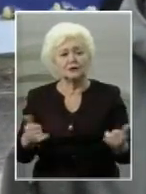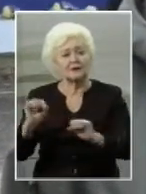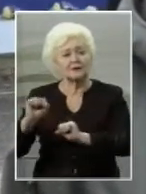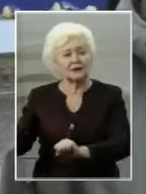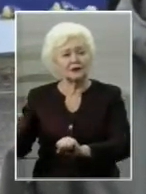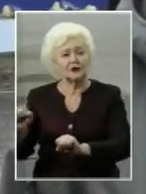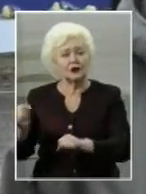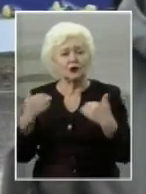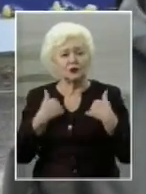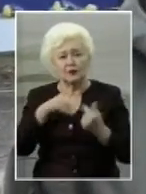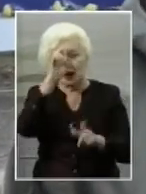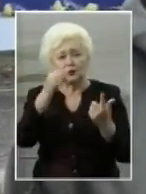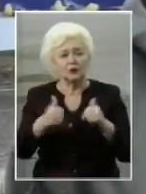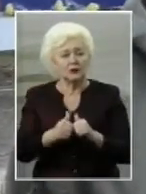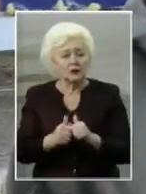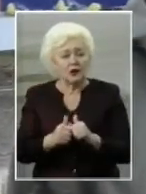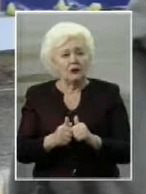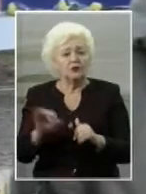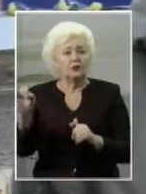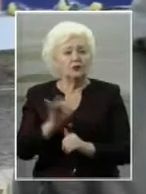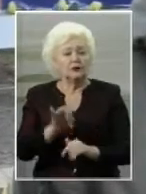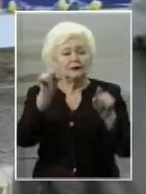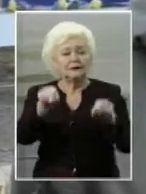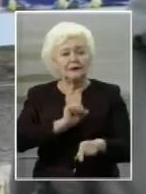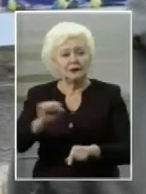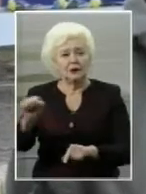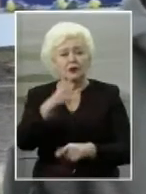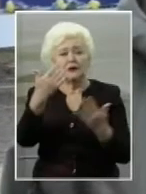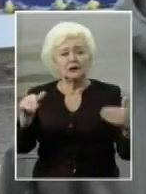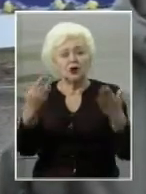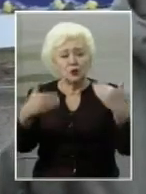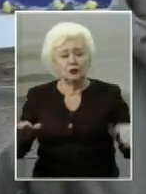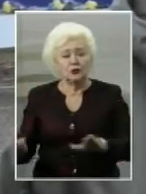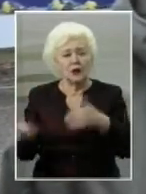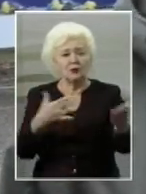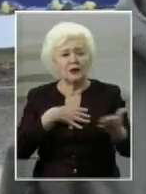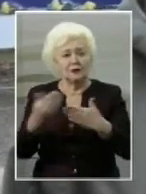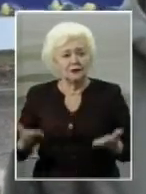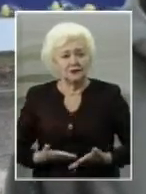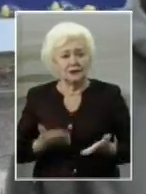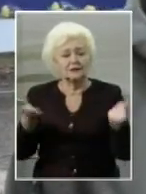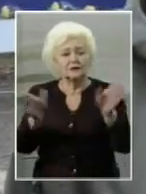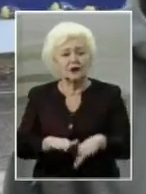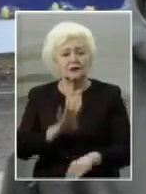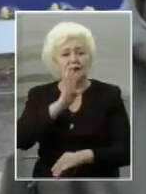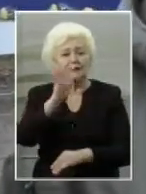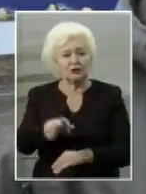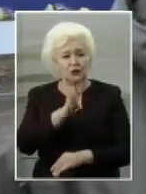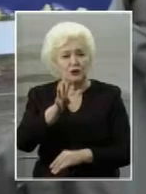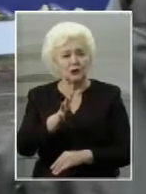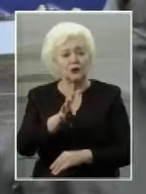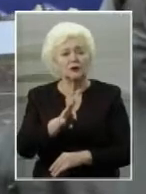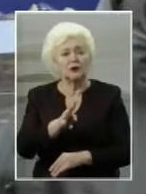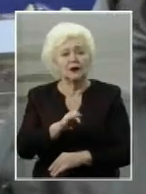захищають нашу державу і тих героїв, які вже поклали життя за останні 4 роки і за